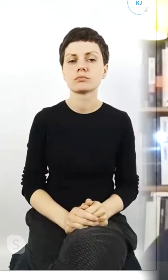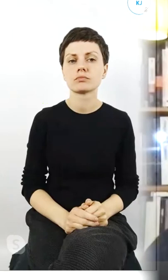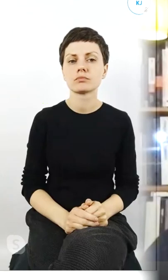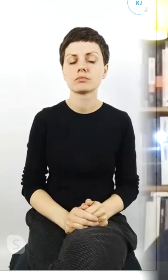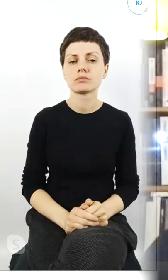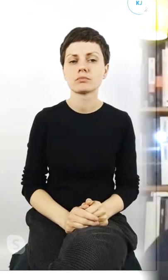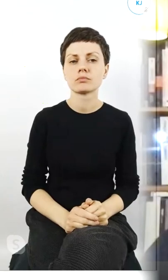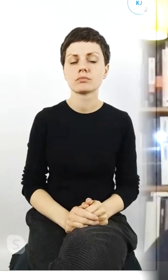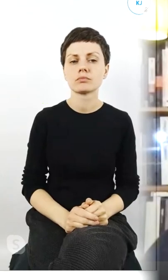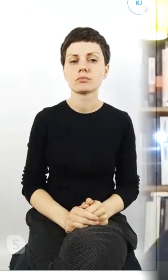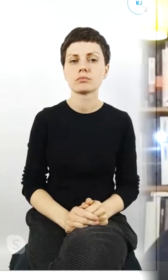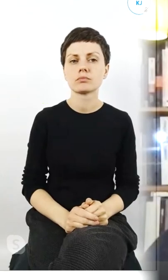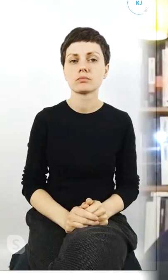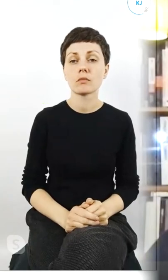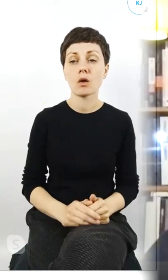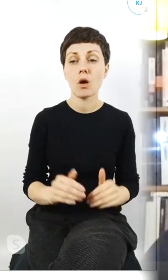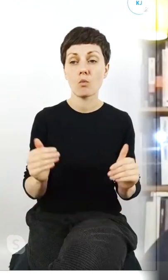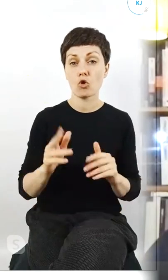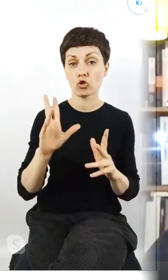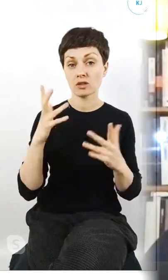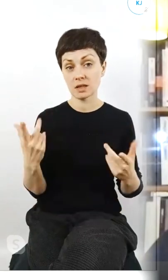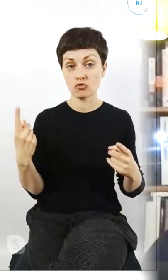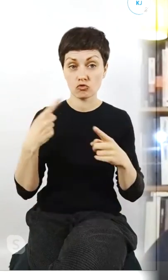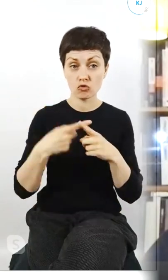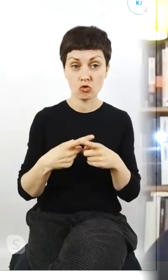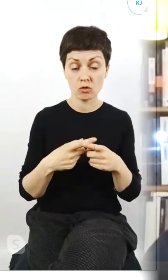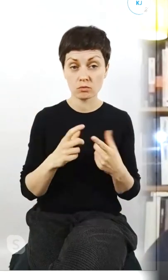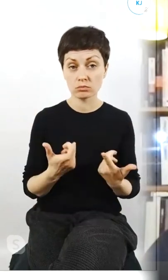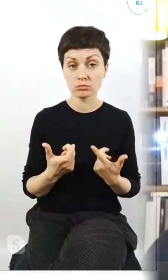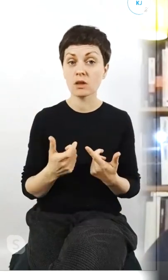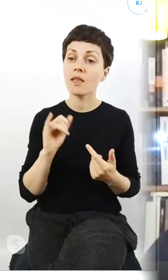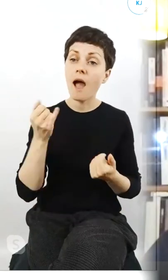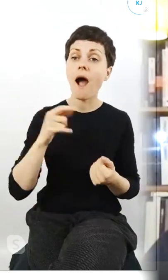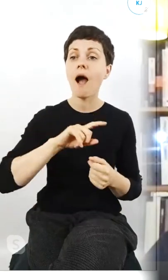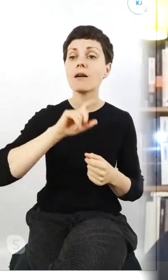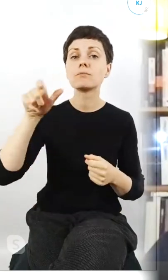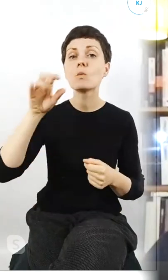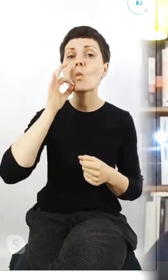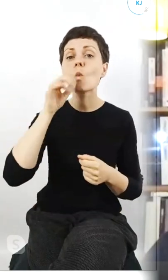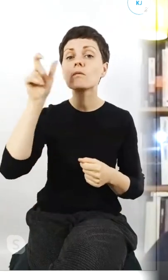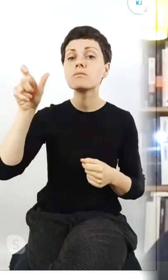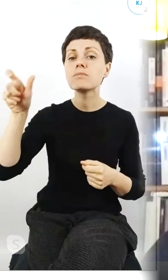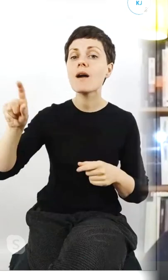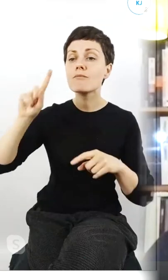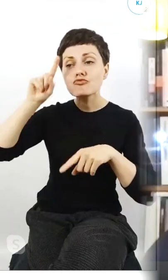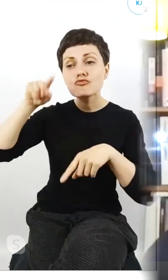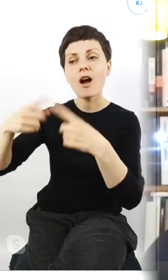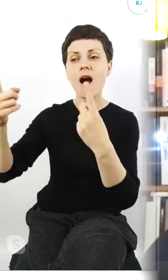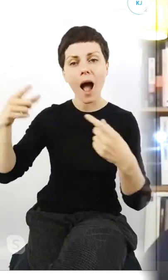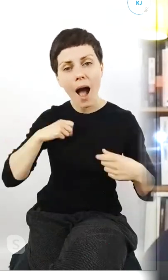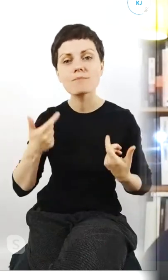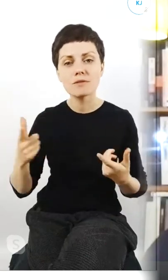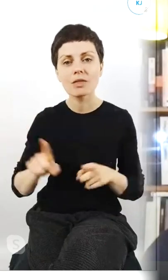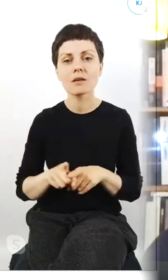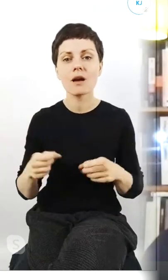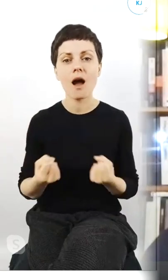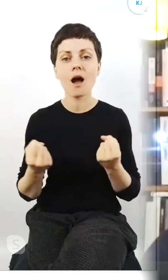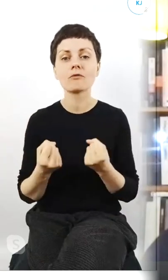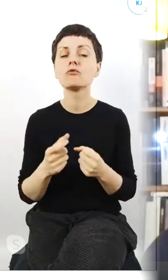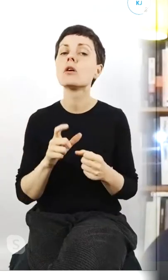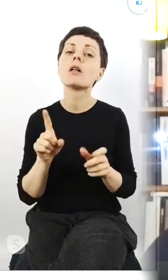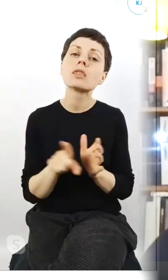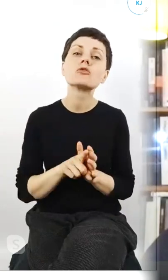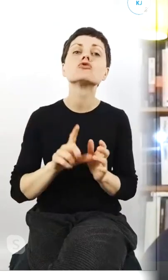ktoś dorzuci tutaj do tego jak przekonywać do zaangażowania ewentualnie co wam to daje